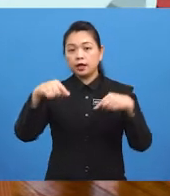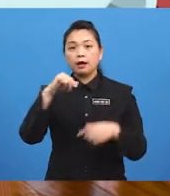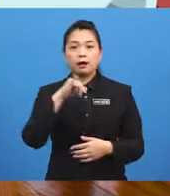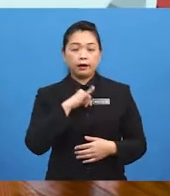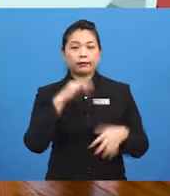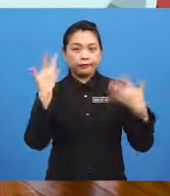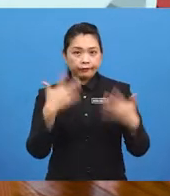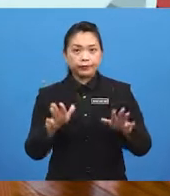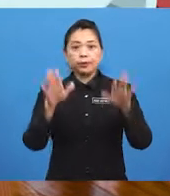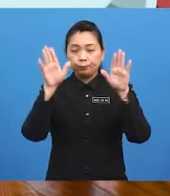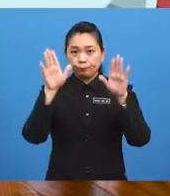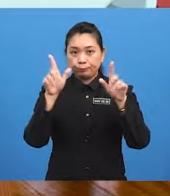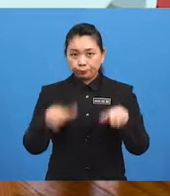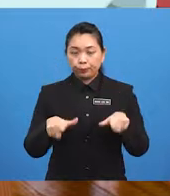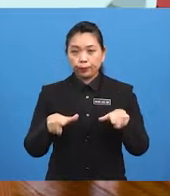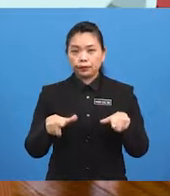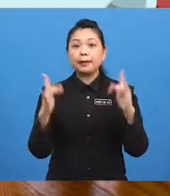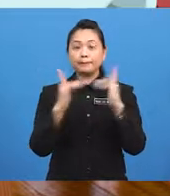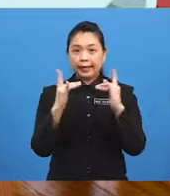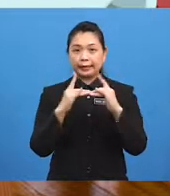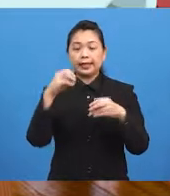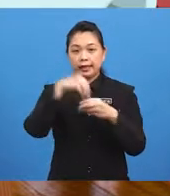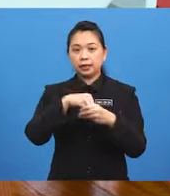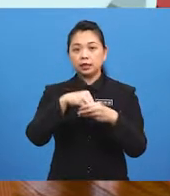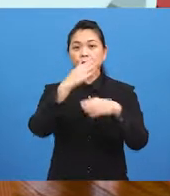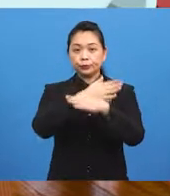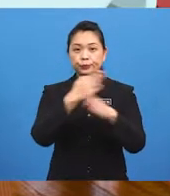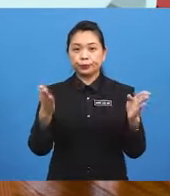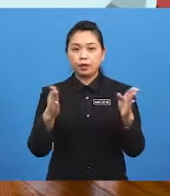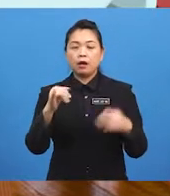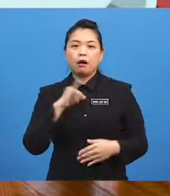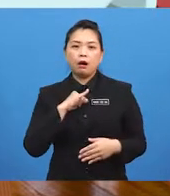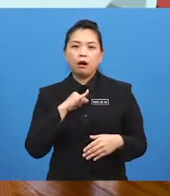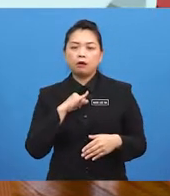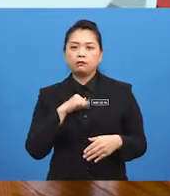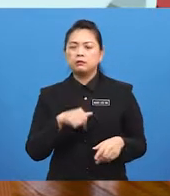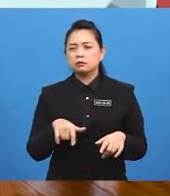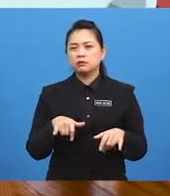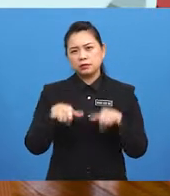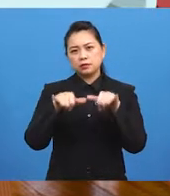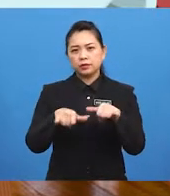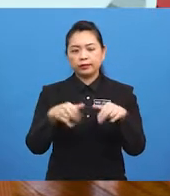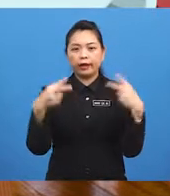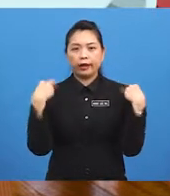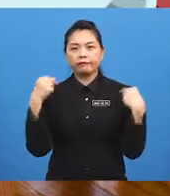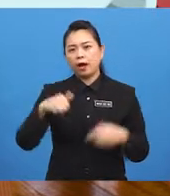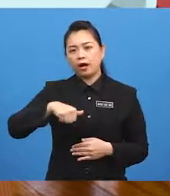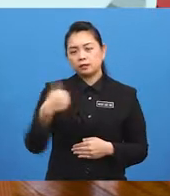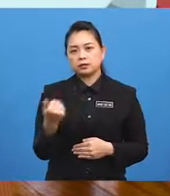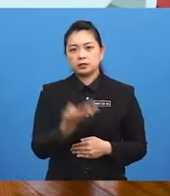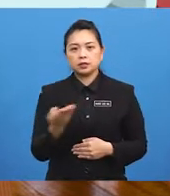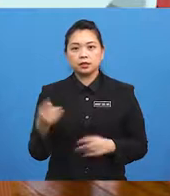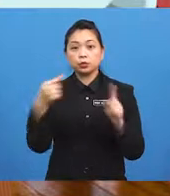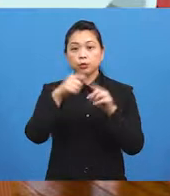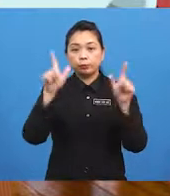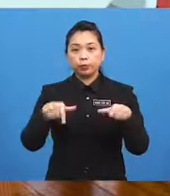I already put the bed in the room I still have some other things to put in